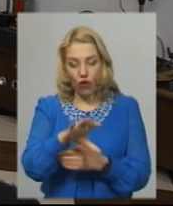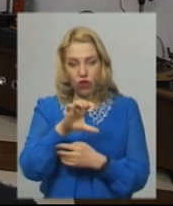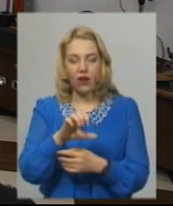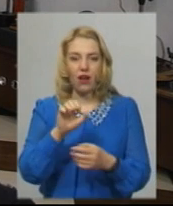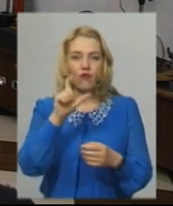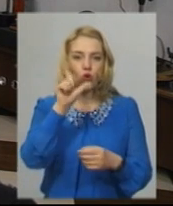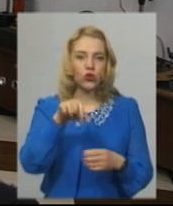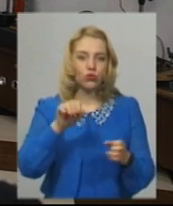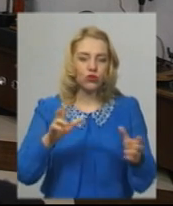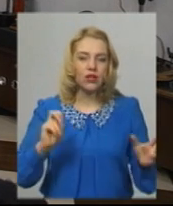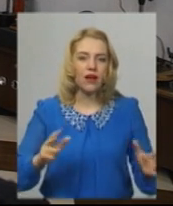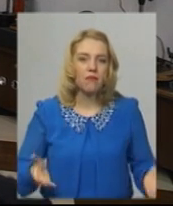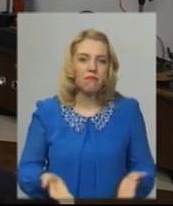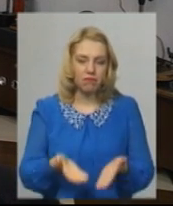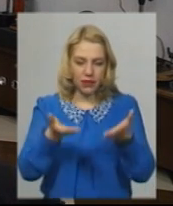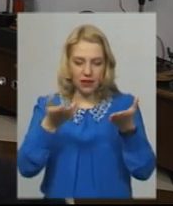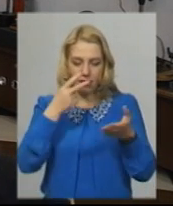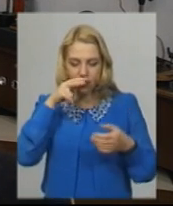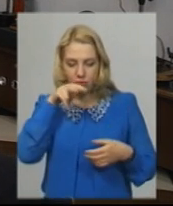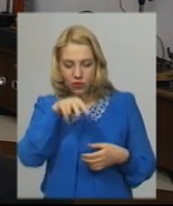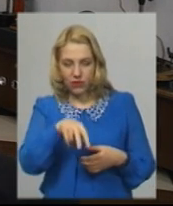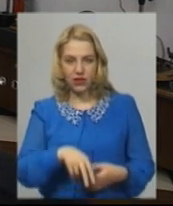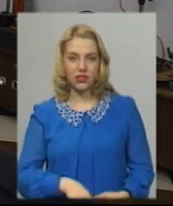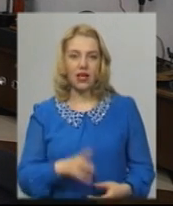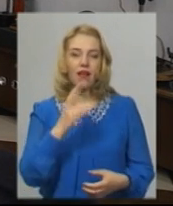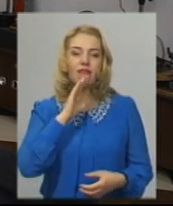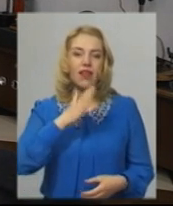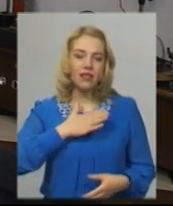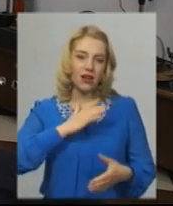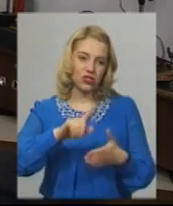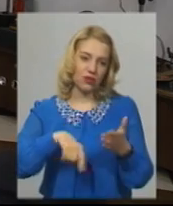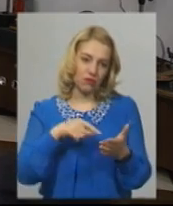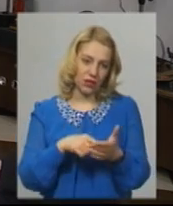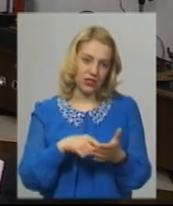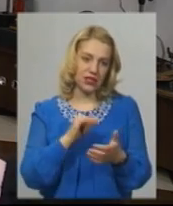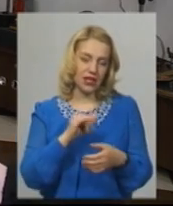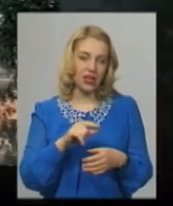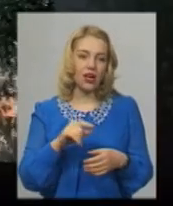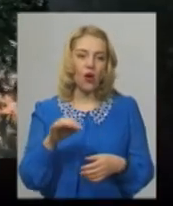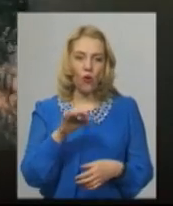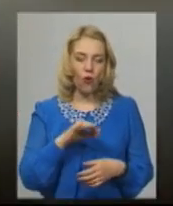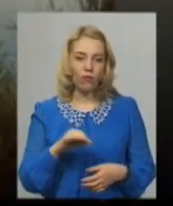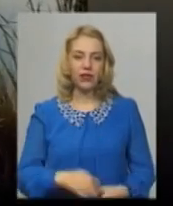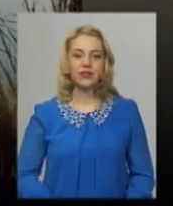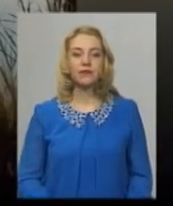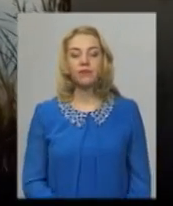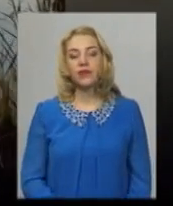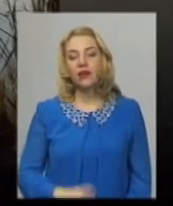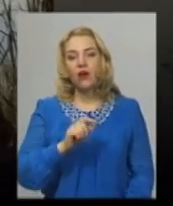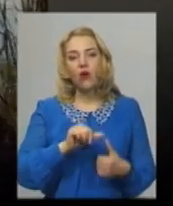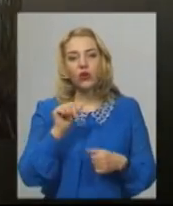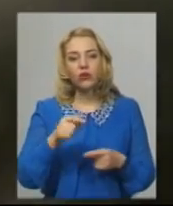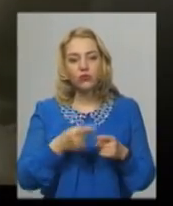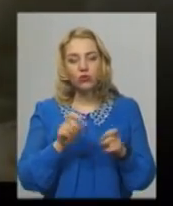людину у повітря, і вона зможе подивитися на наше місто і область вистаченого польоту. Крім цього і ролика,